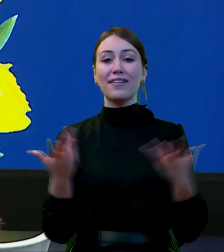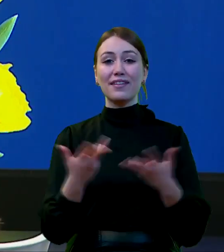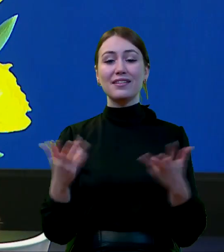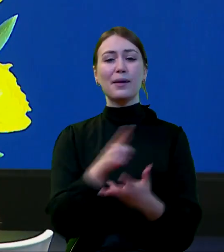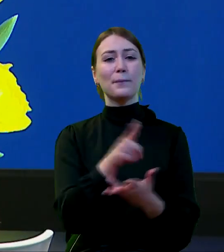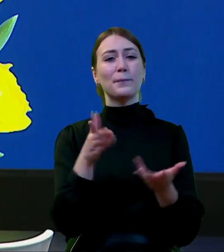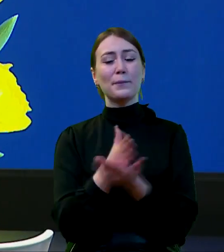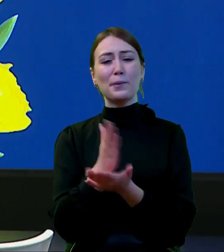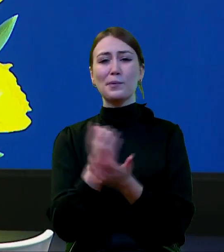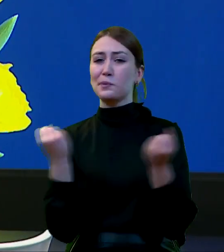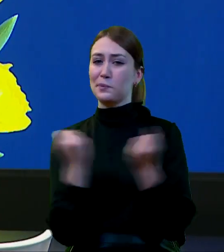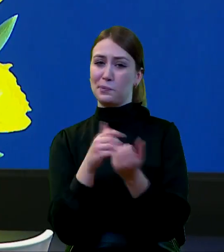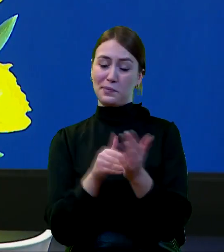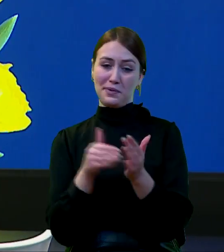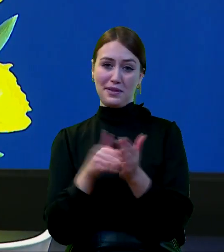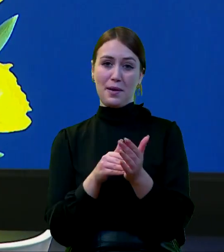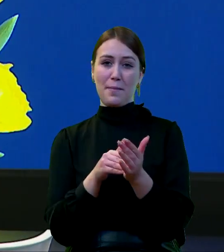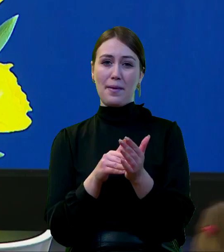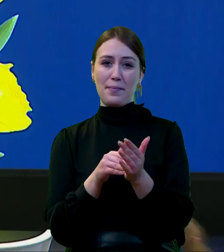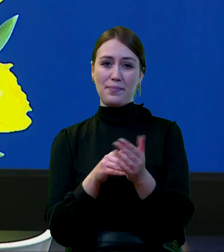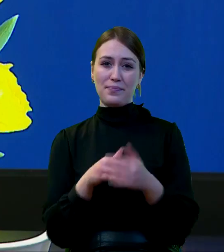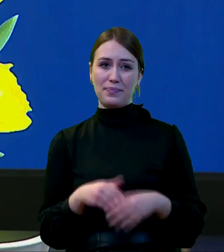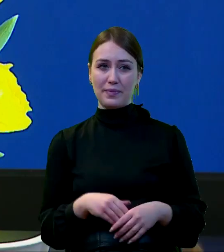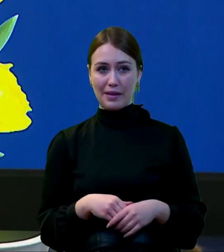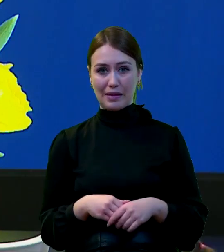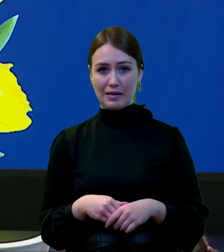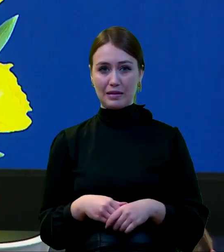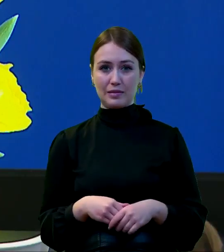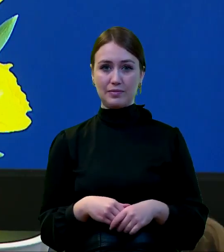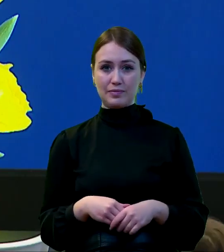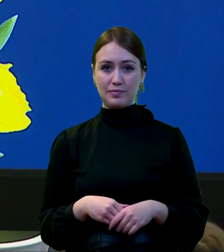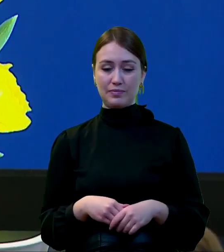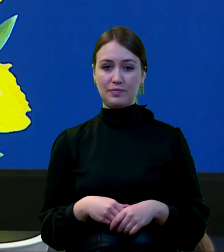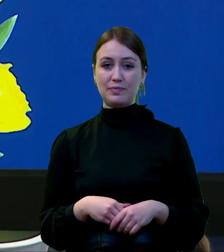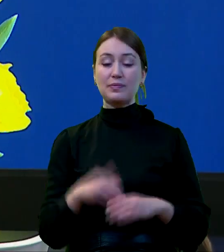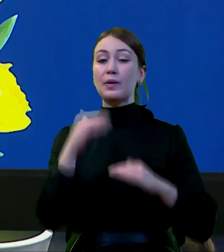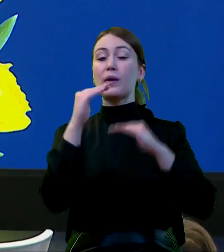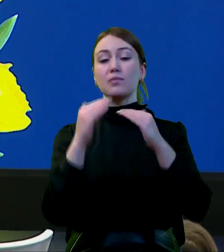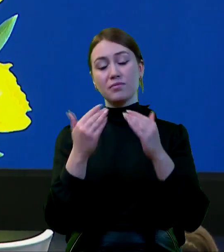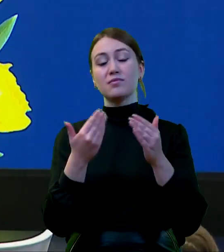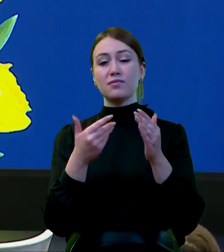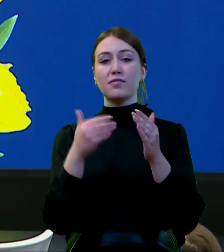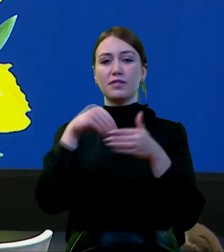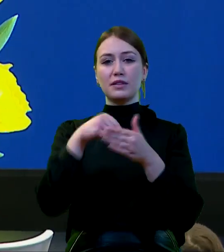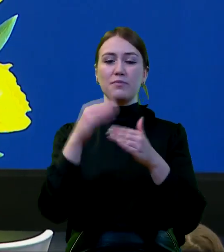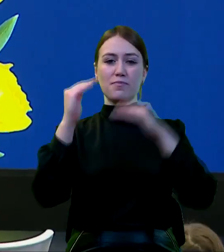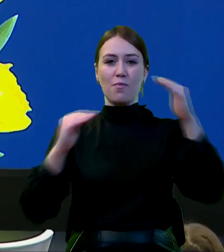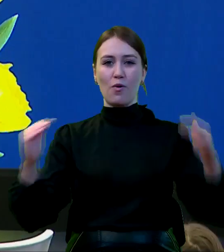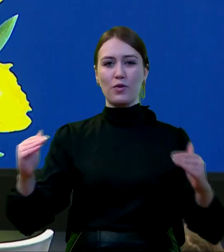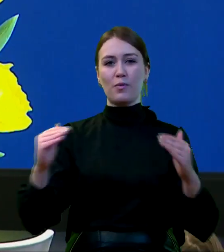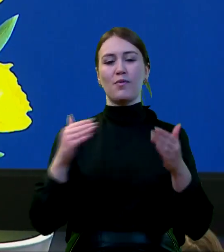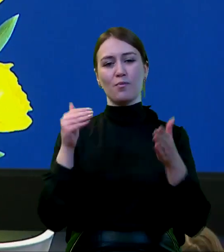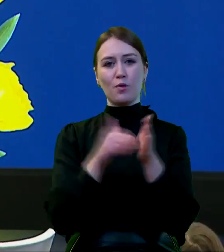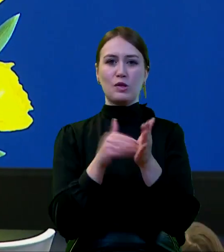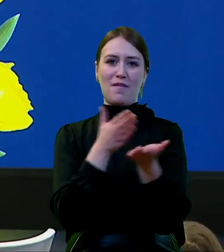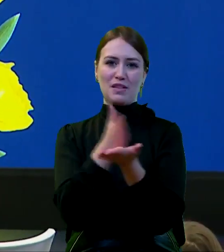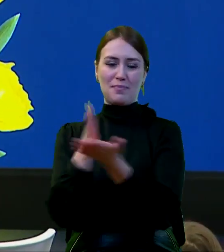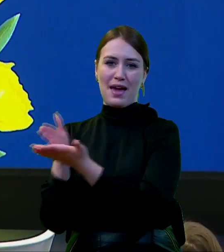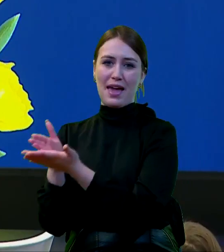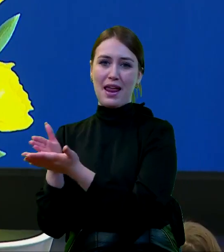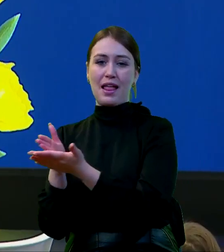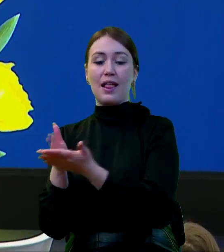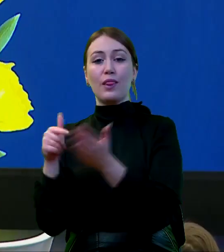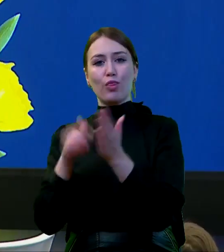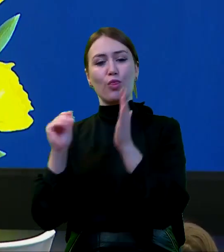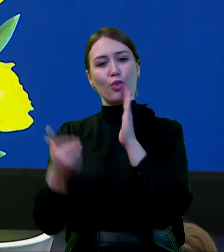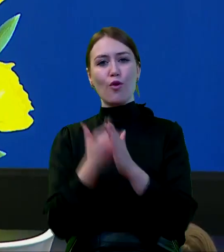gdzie ta pomoc jest najbardziej potrzebna. Według skali poziomu potrzeby wsparcia. To